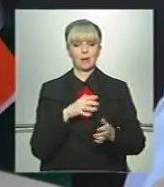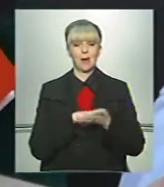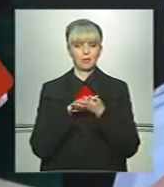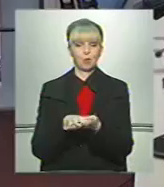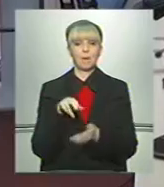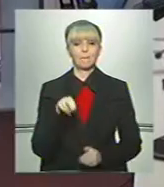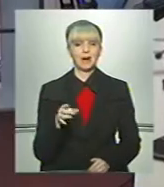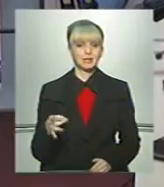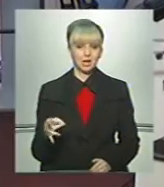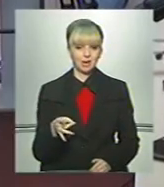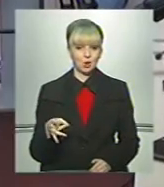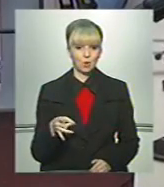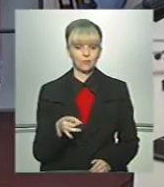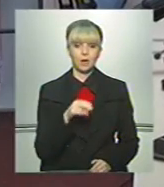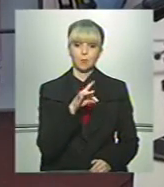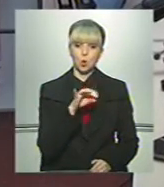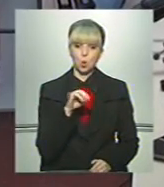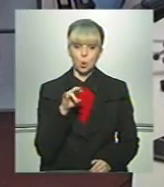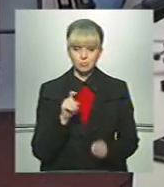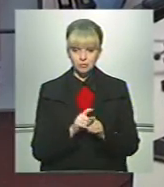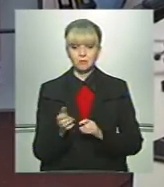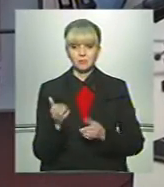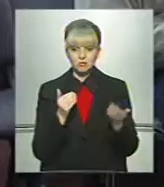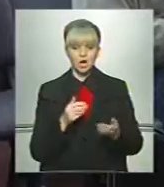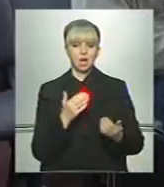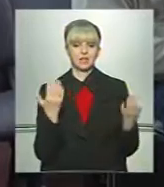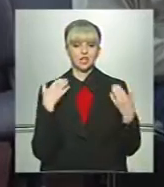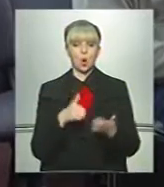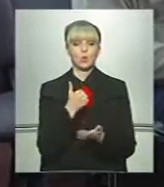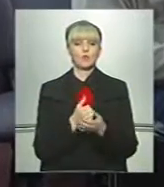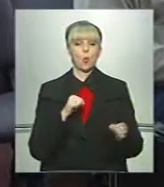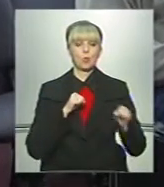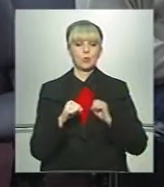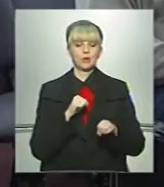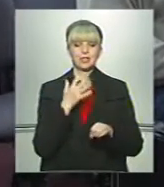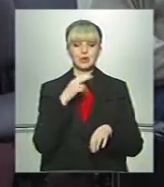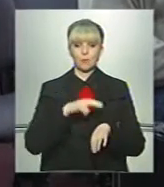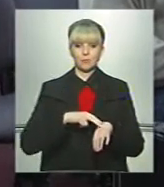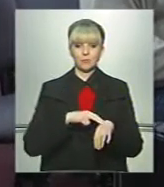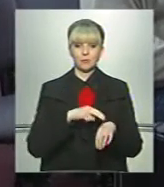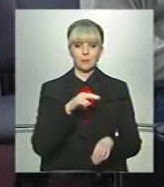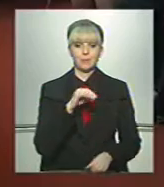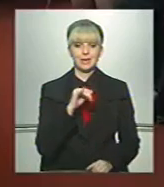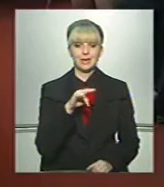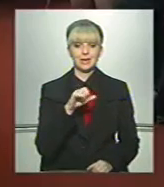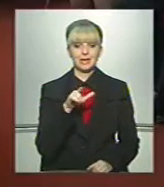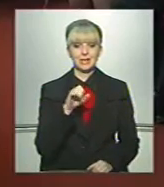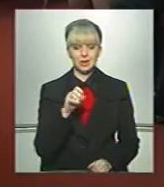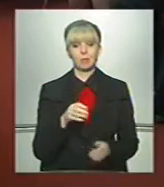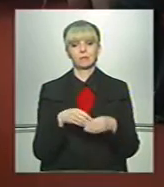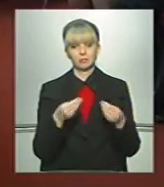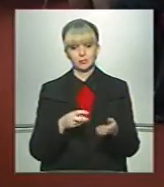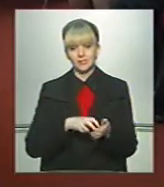партію регіонів. Василь Продин також закликав начальника головного управління Нацполіції Сергія Пілігріма подати у